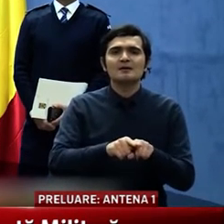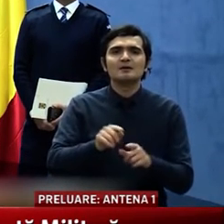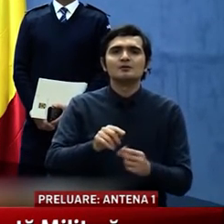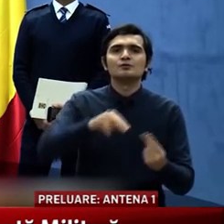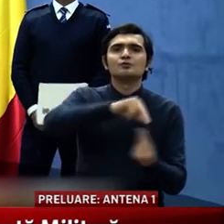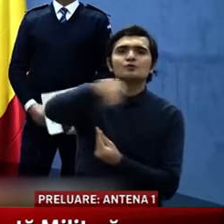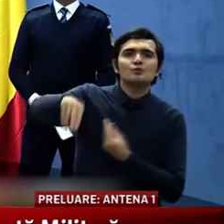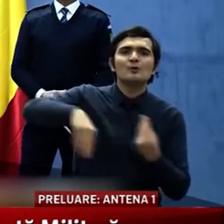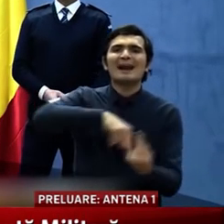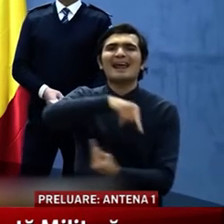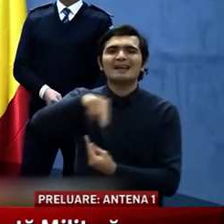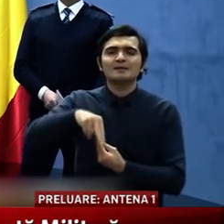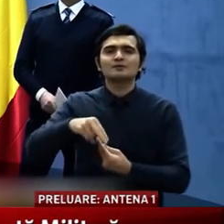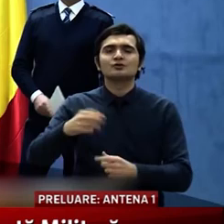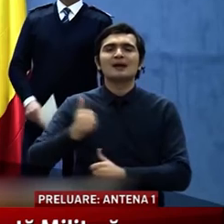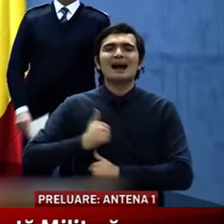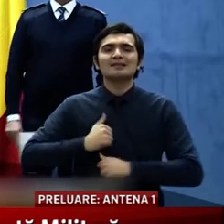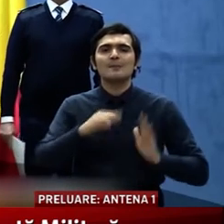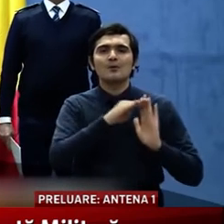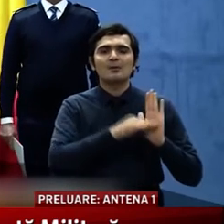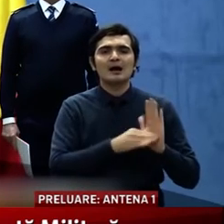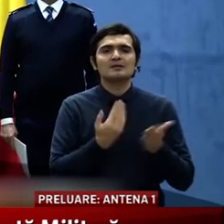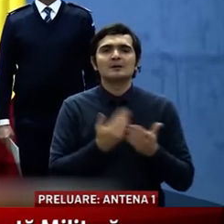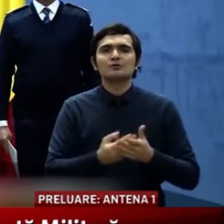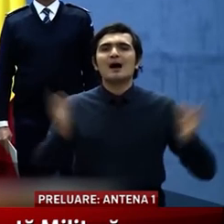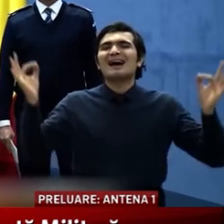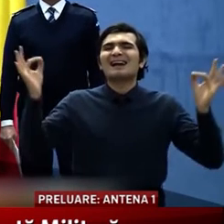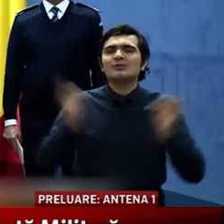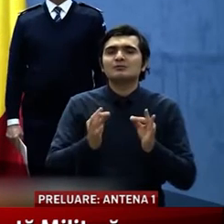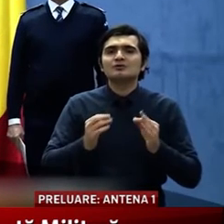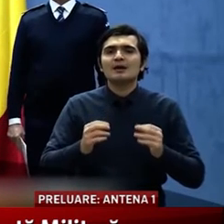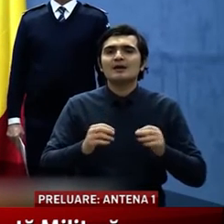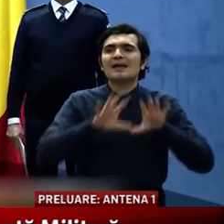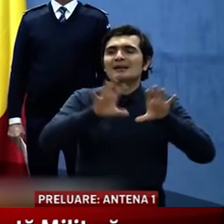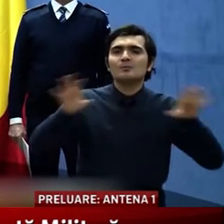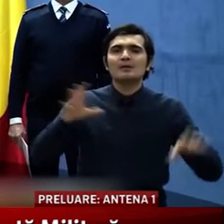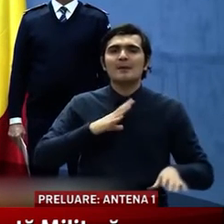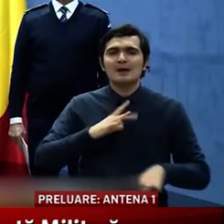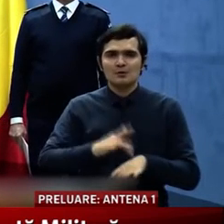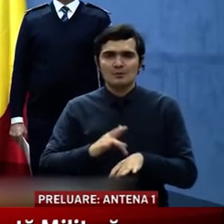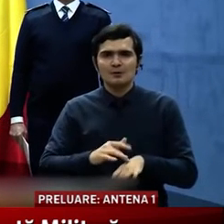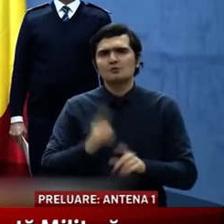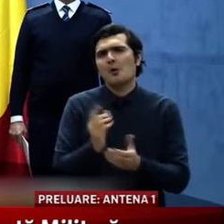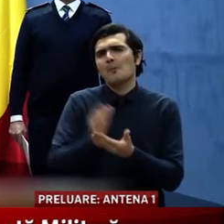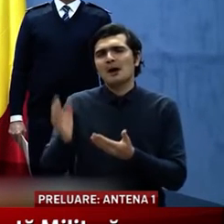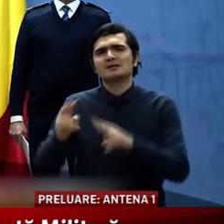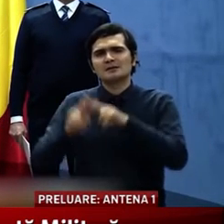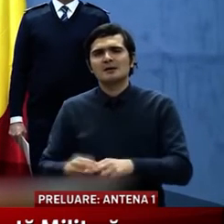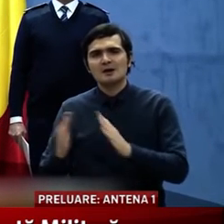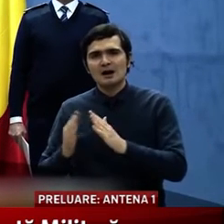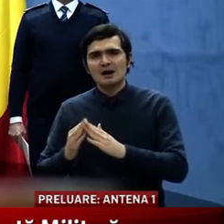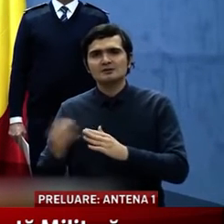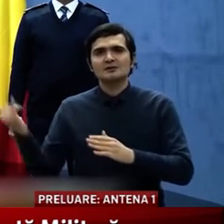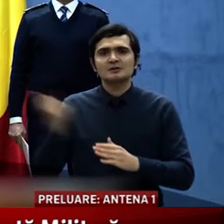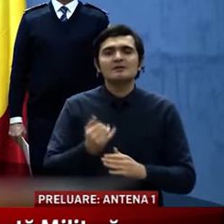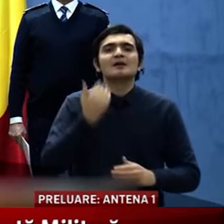gărzi programate, ce înseamnă că reducem expunerea medicilor și o parte din ei pot să rămână o perioadă acasă și să vină doar în